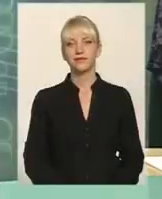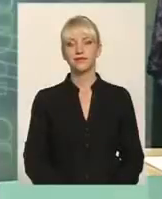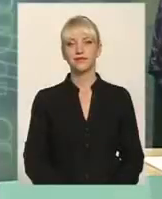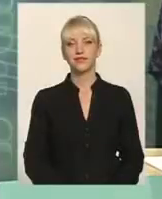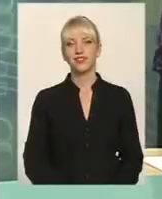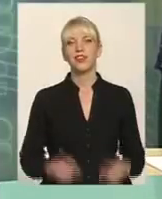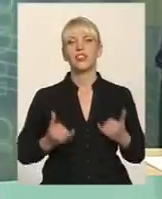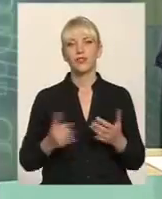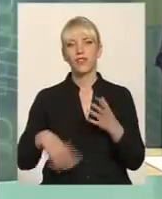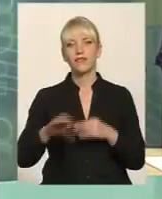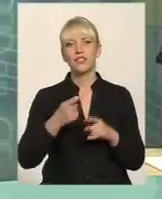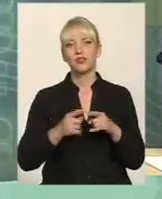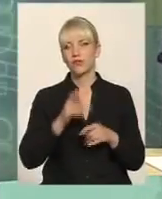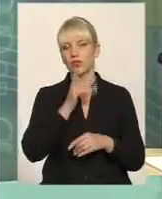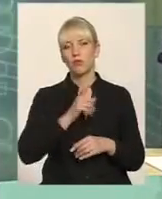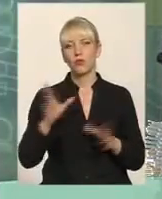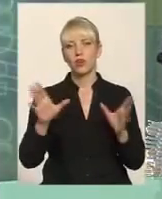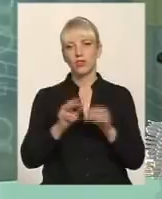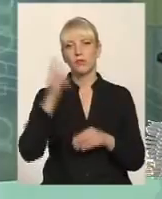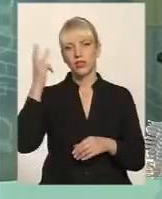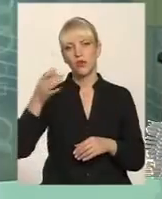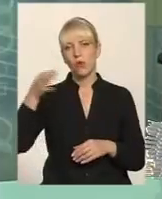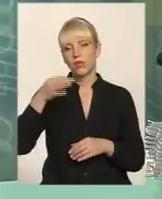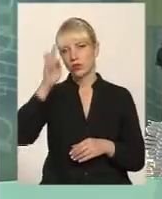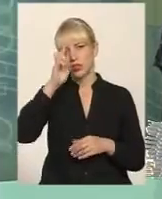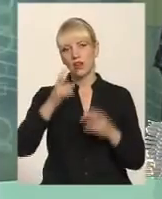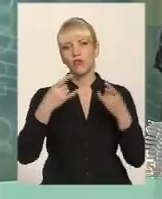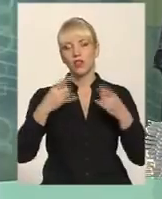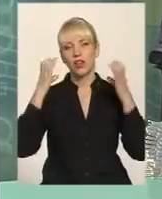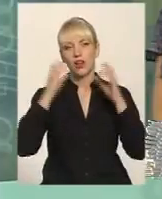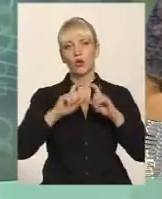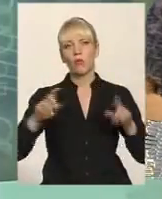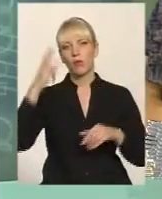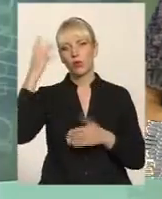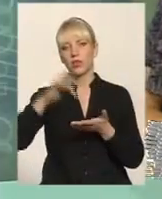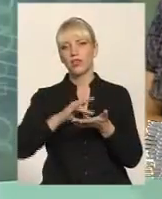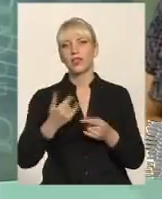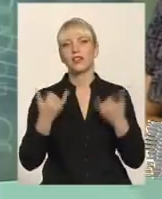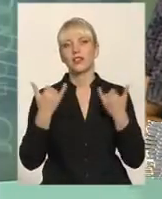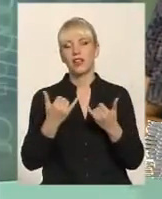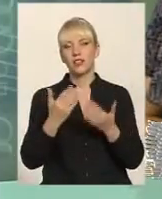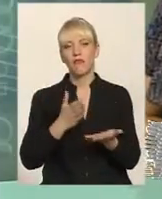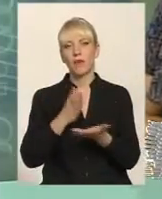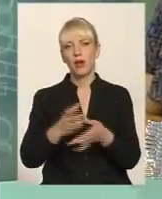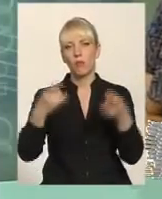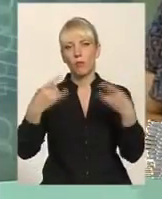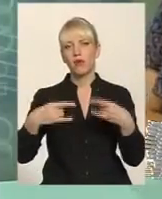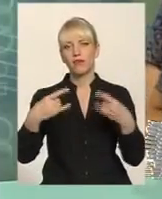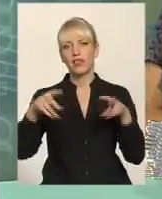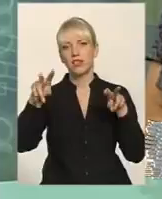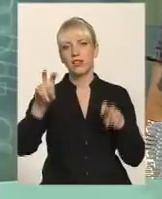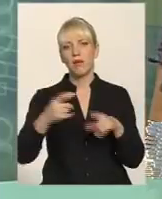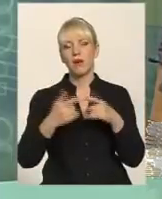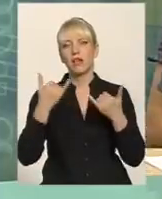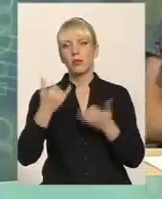Мої шанування усім, хто у цій порі разом із Хмельницькою обласною державною телерадіокомпанією Поділля Центр Нарчасів в прямому ефірі. Тема.